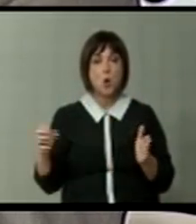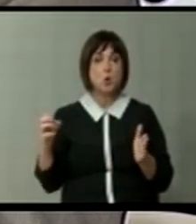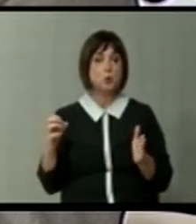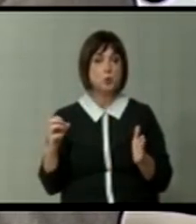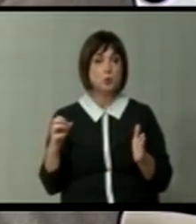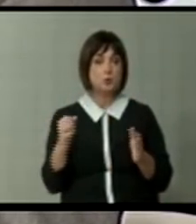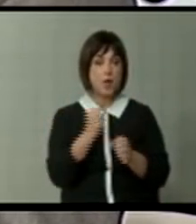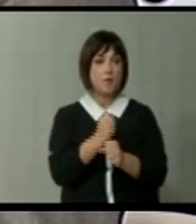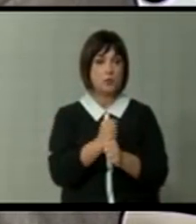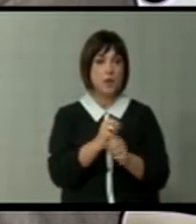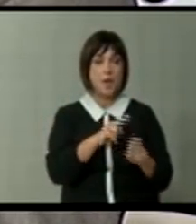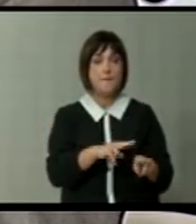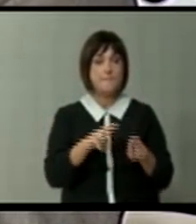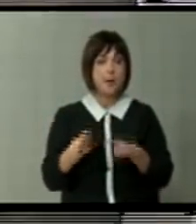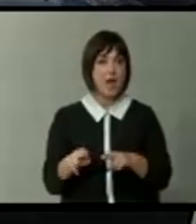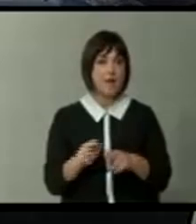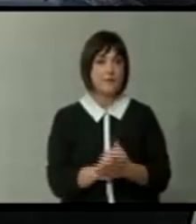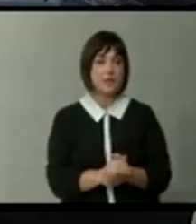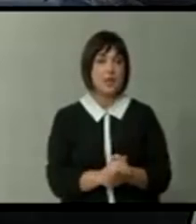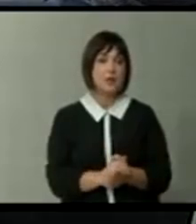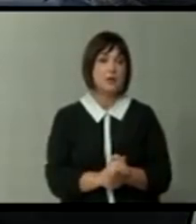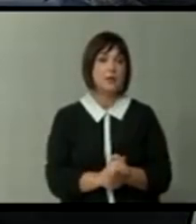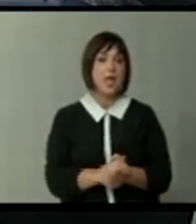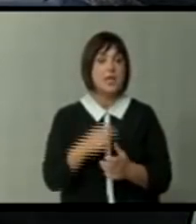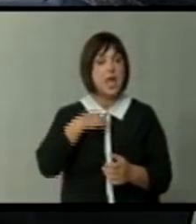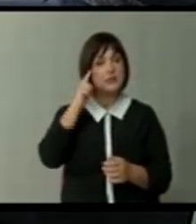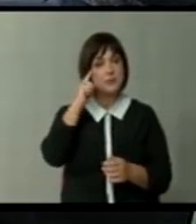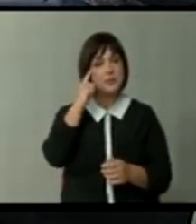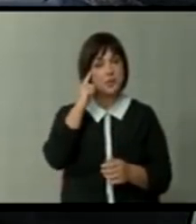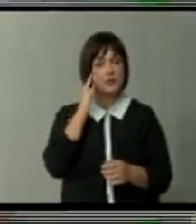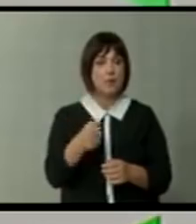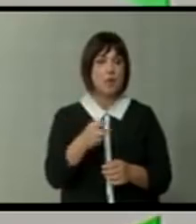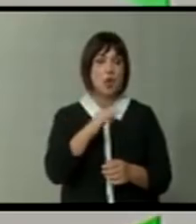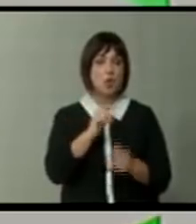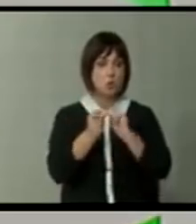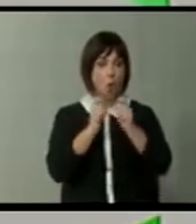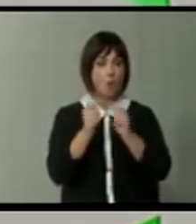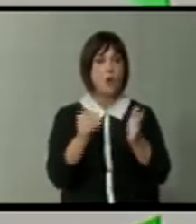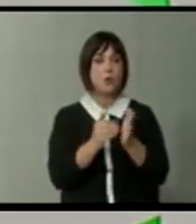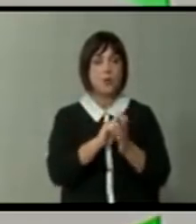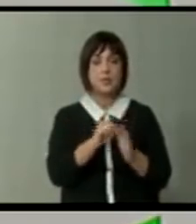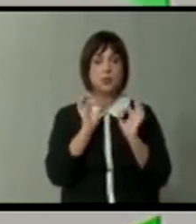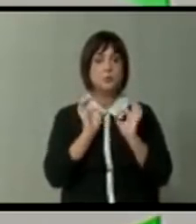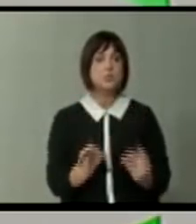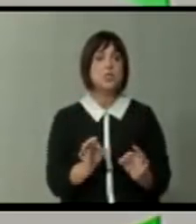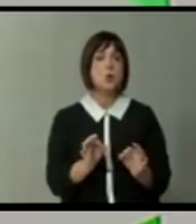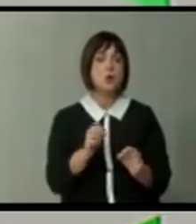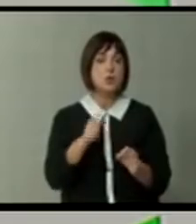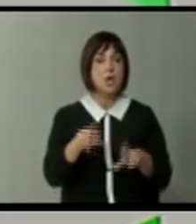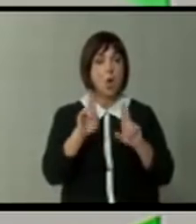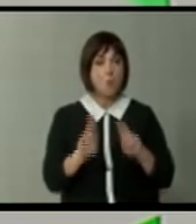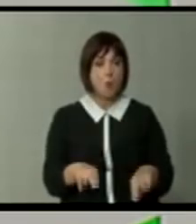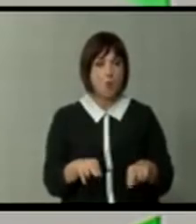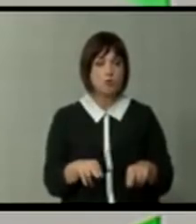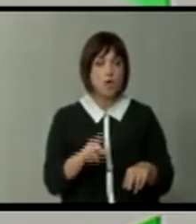функционира правдата? Мислам дека е договор потребен, но не сум сигурен дека е можен,